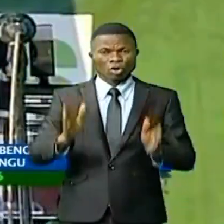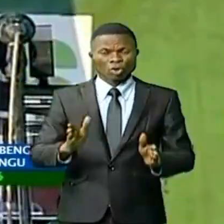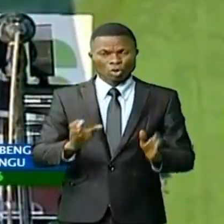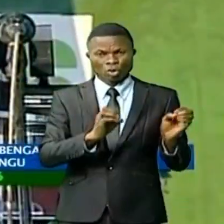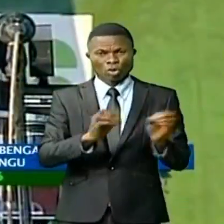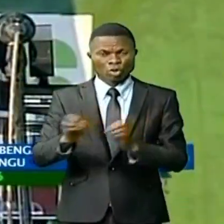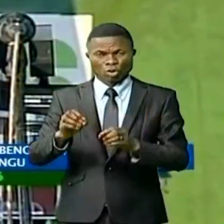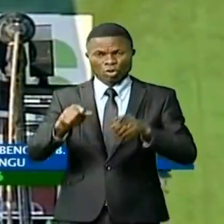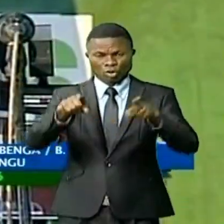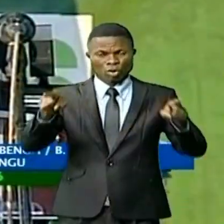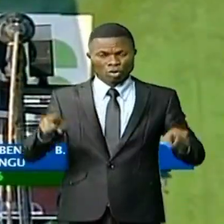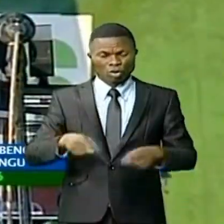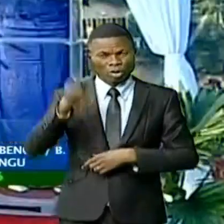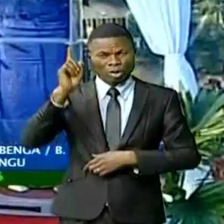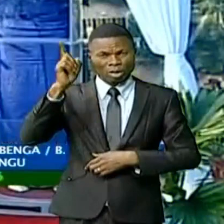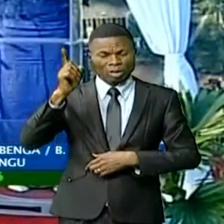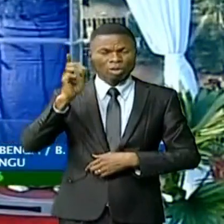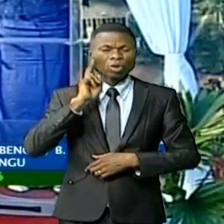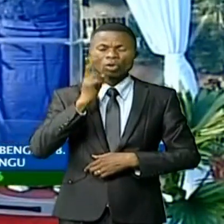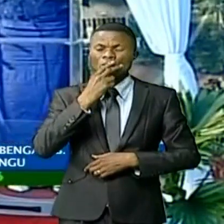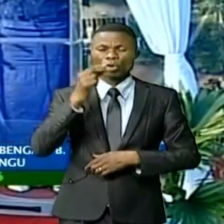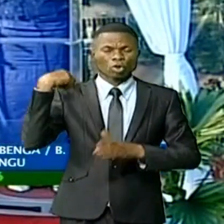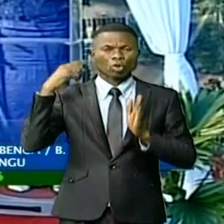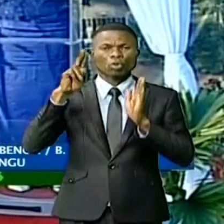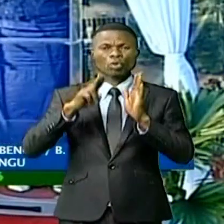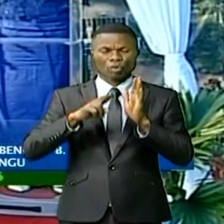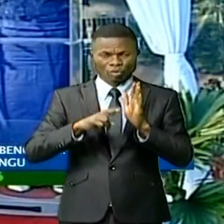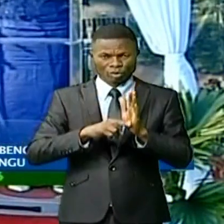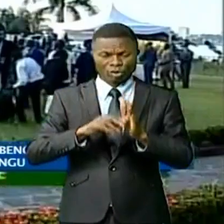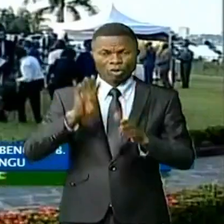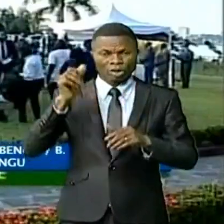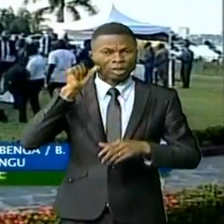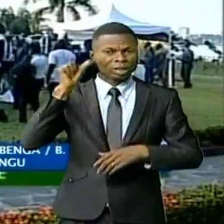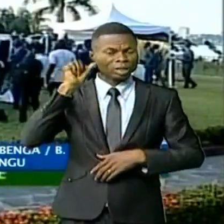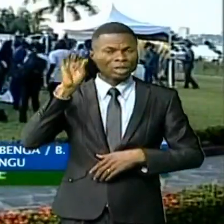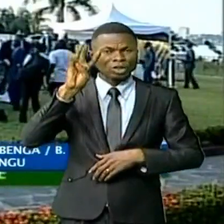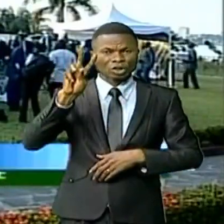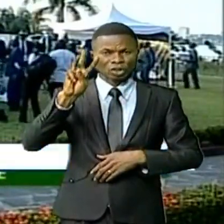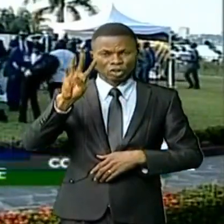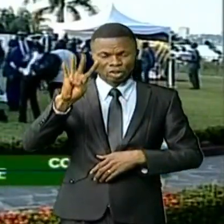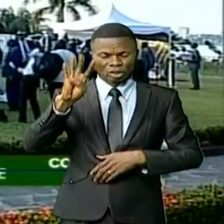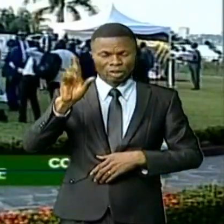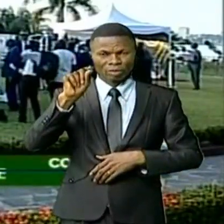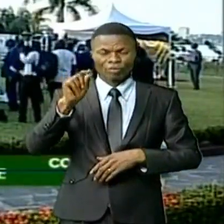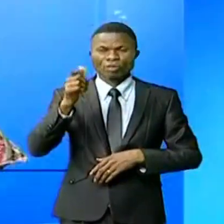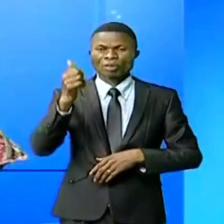lieu au Jardin des Premiers à l'Hôtel du Gouvernement. C'est jeudi 28 octobre 2021.